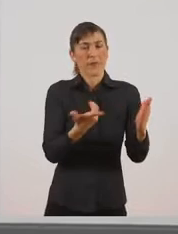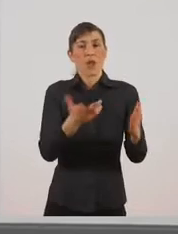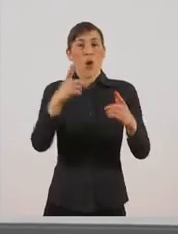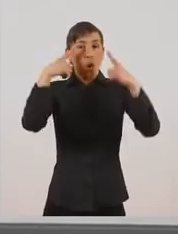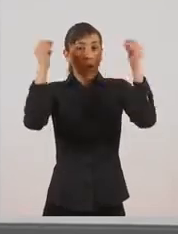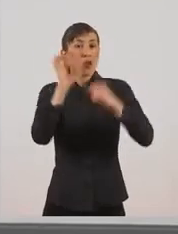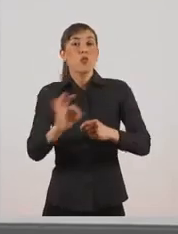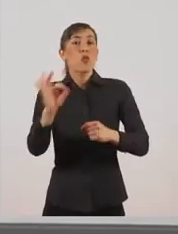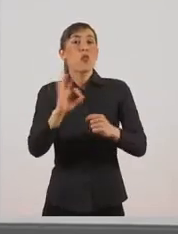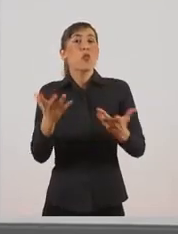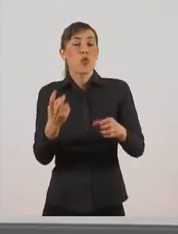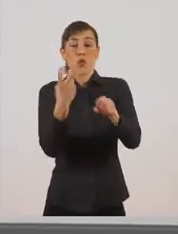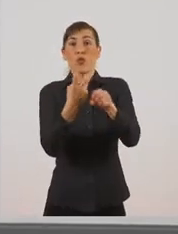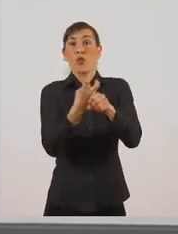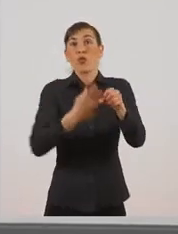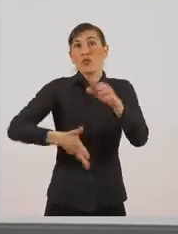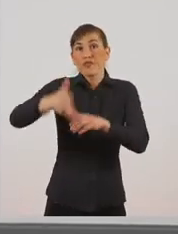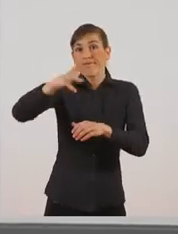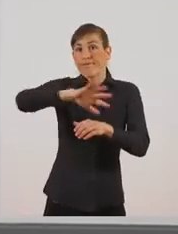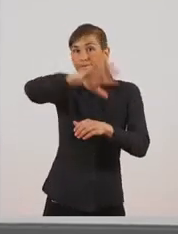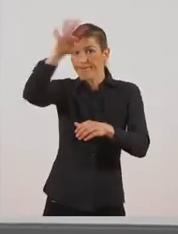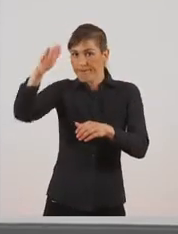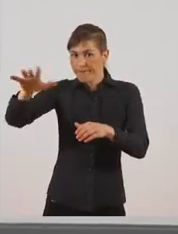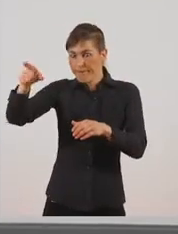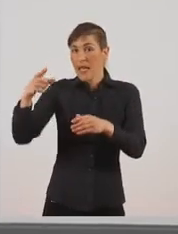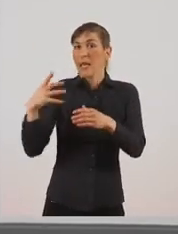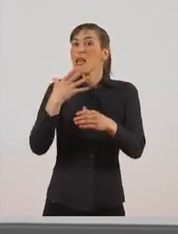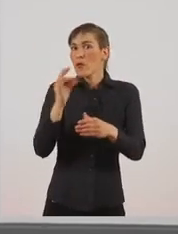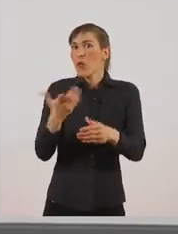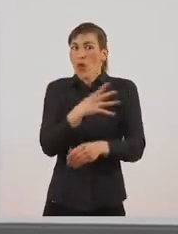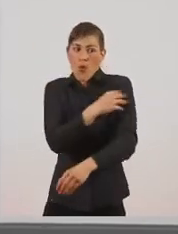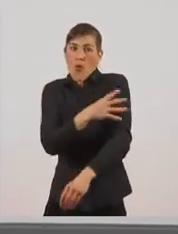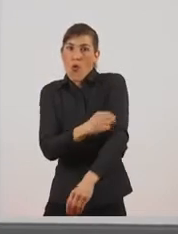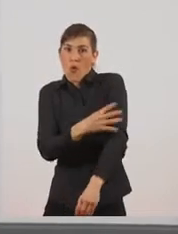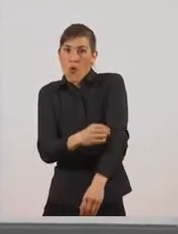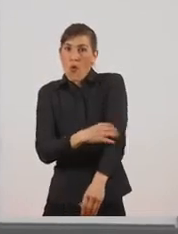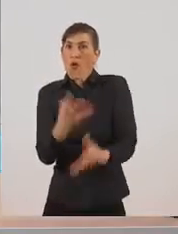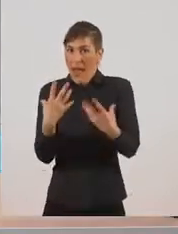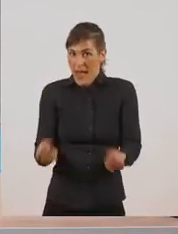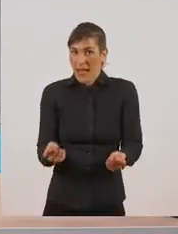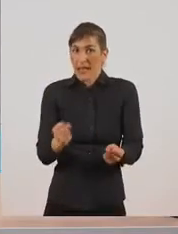και το τρίχωμά του είναι αυτό που τον βοηθάει το χειμώνα και τον προστατεύει από το κρύο.